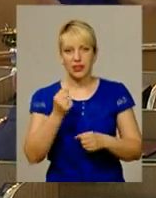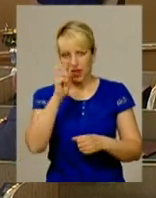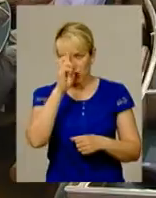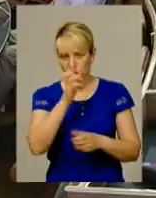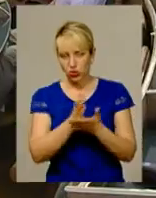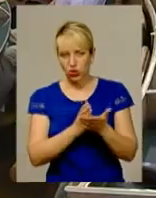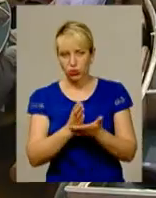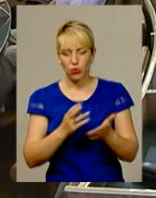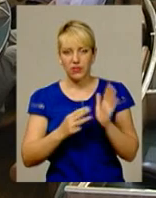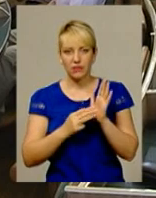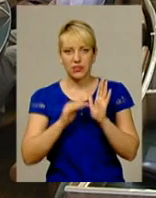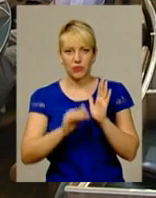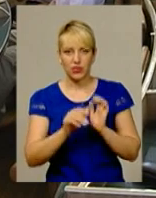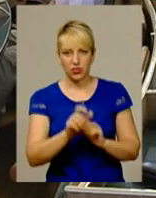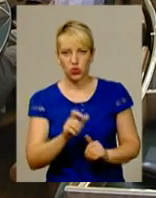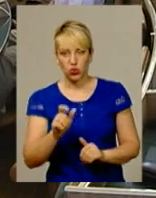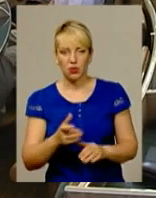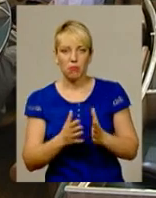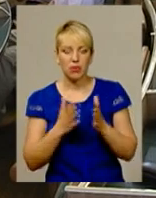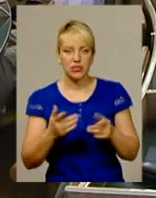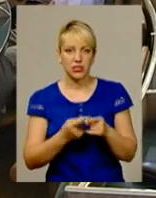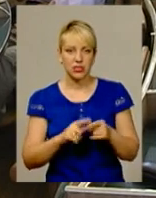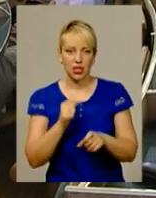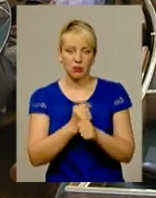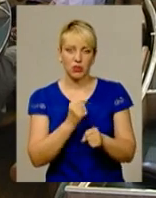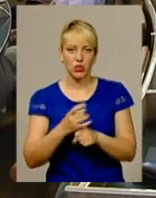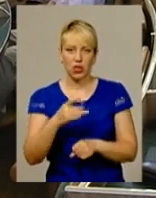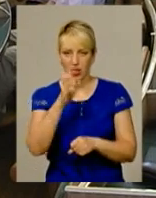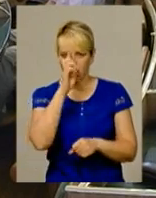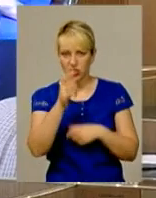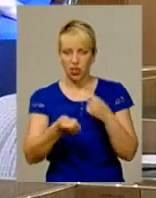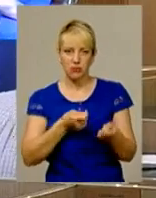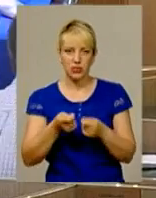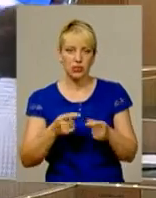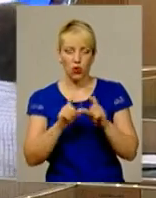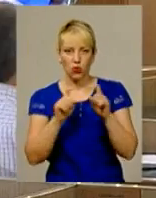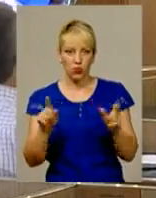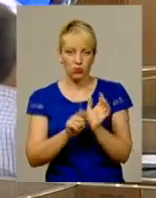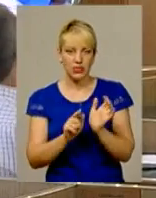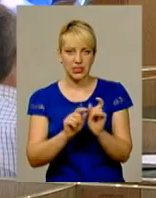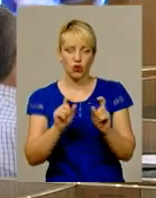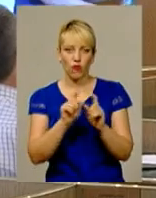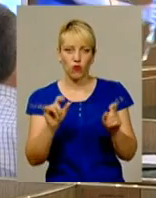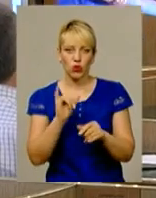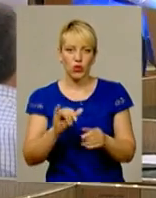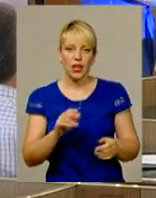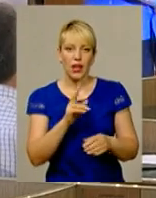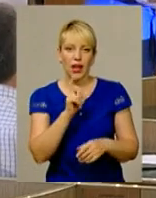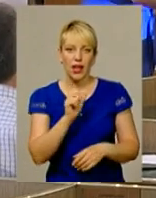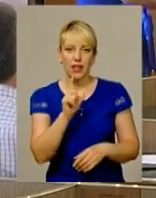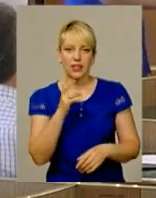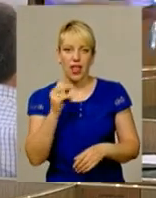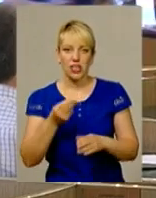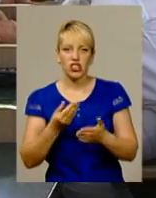нараховує майже 8 тисяч осіб. Більшість з них працюють у райдержадміністраціях, органах пенсійного фонду та у казначействі.